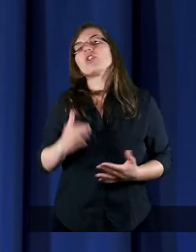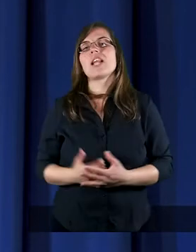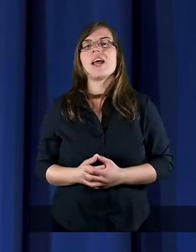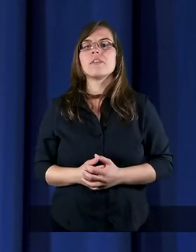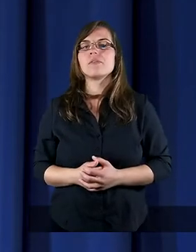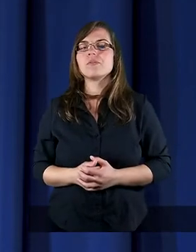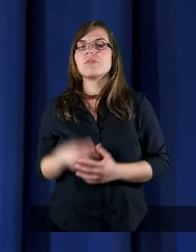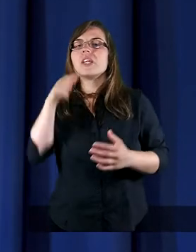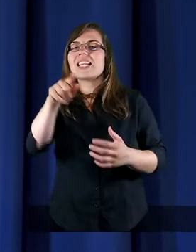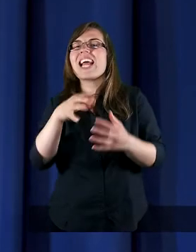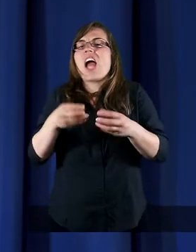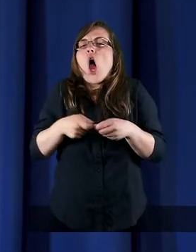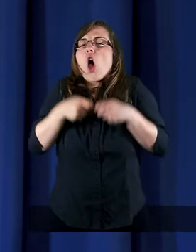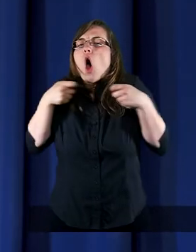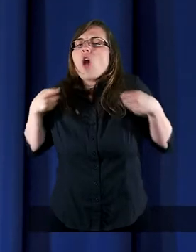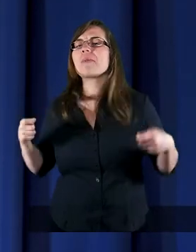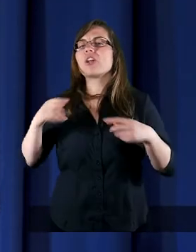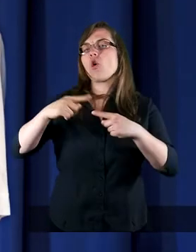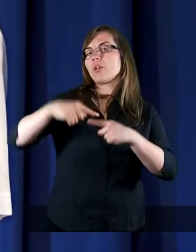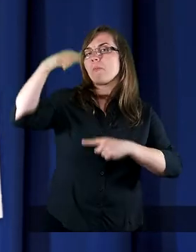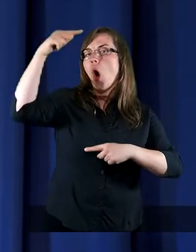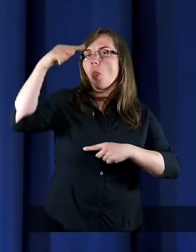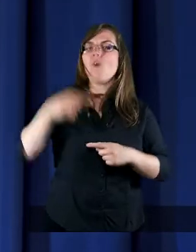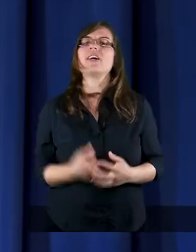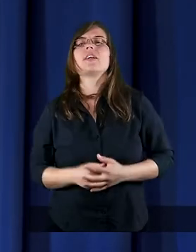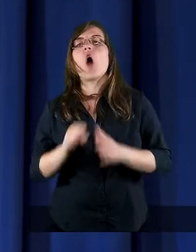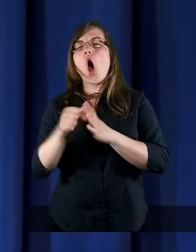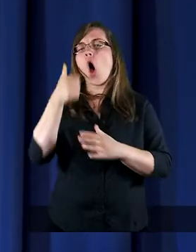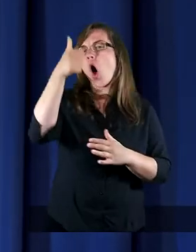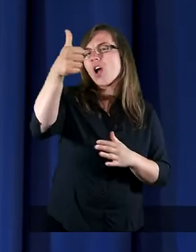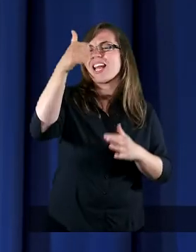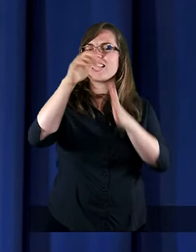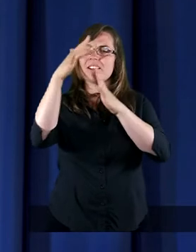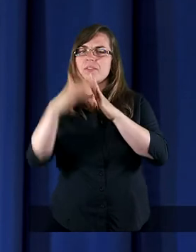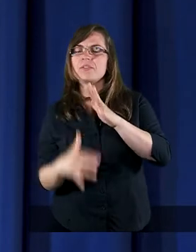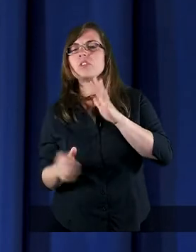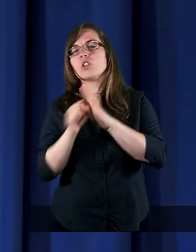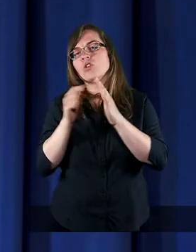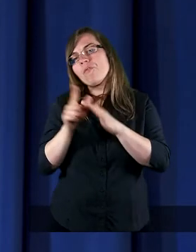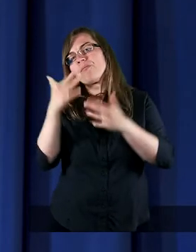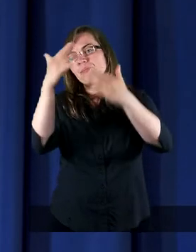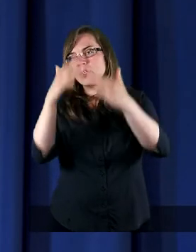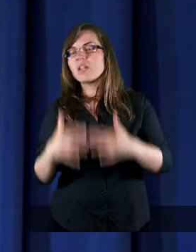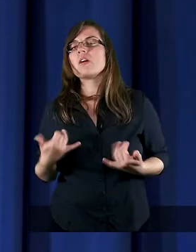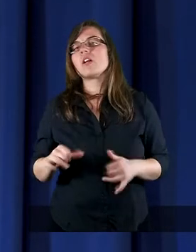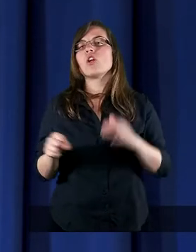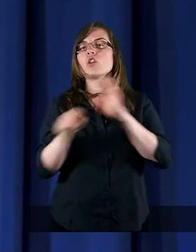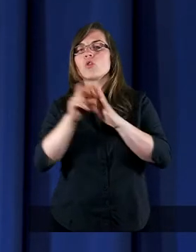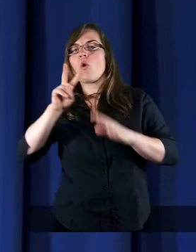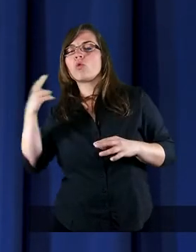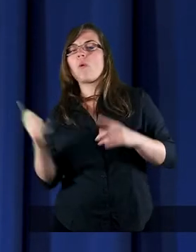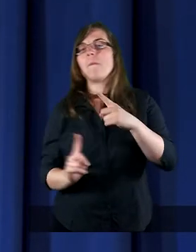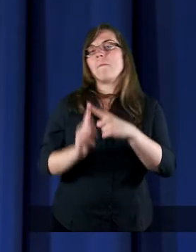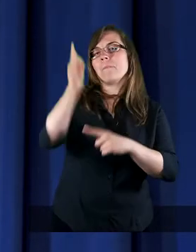tej rozpiętości pionowej. Od jednego bieguna zimna do drugiego